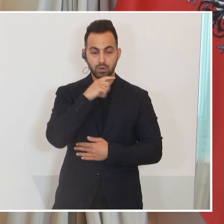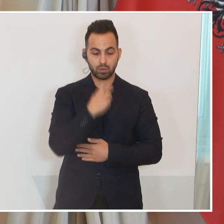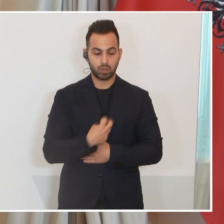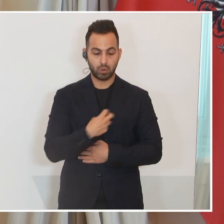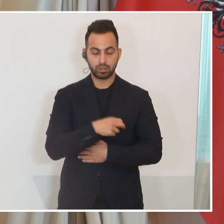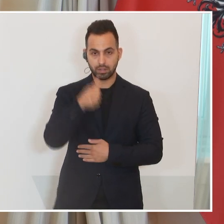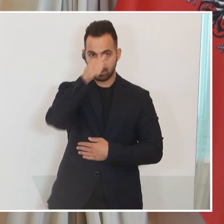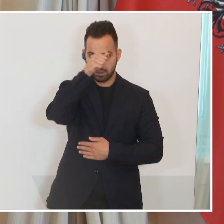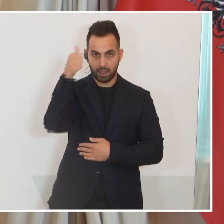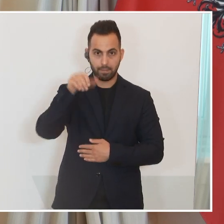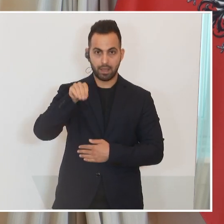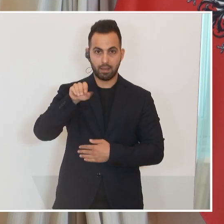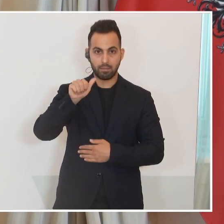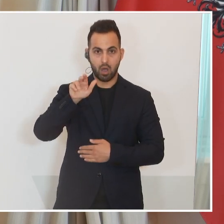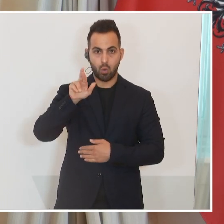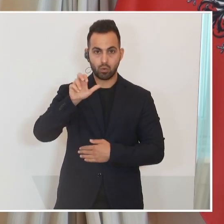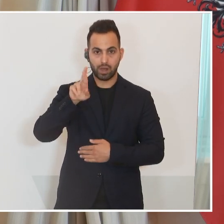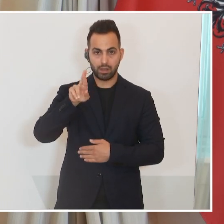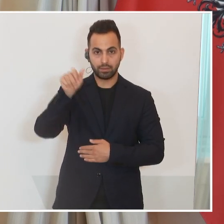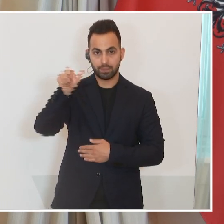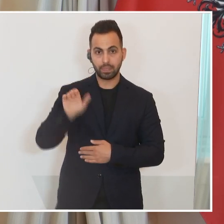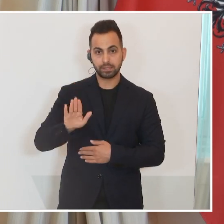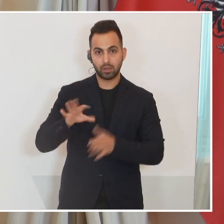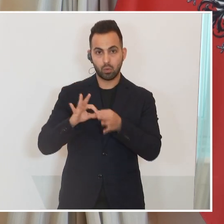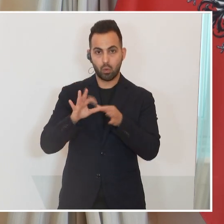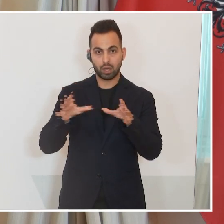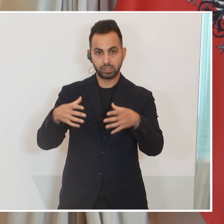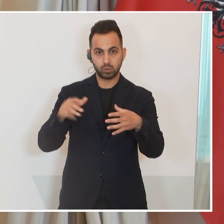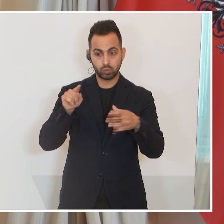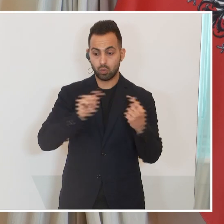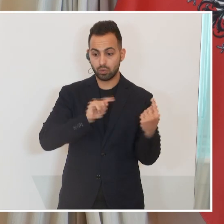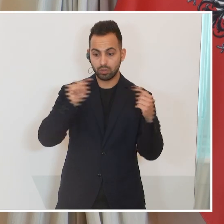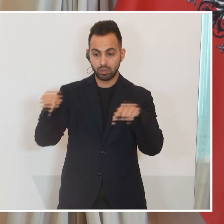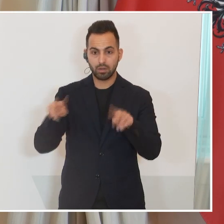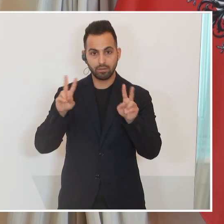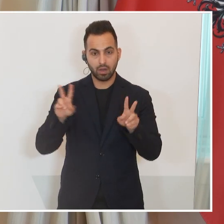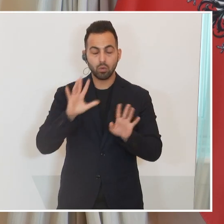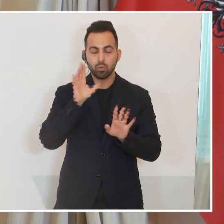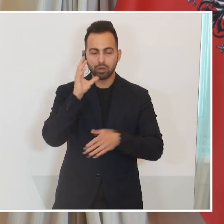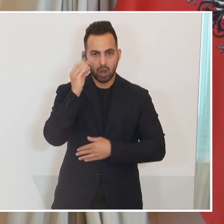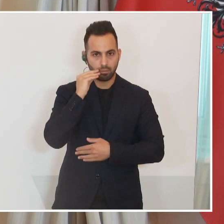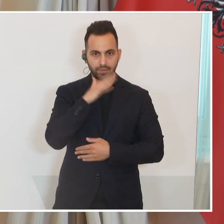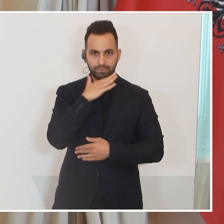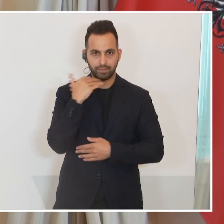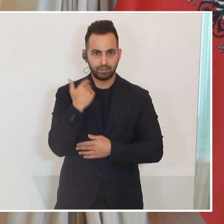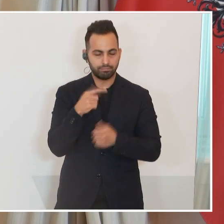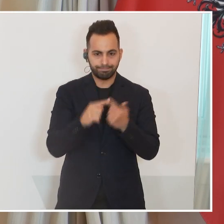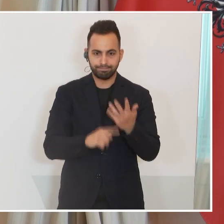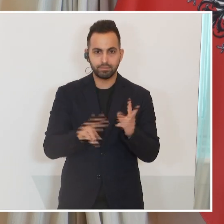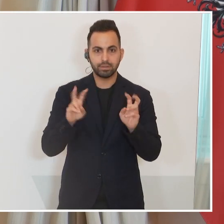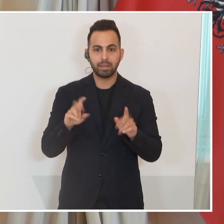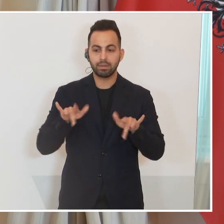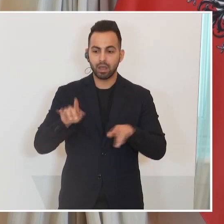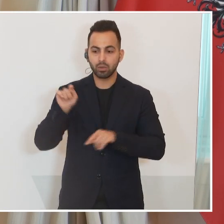Maurer, der mit seiner Organisation unglaublich viel und Wichtiges in der Frage der